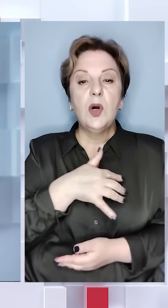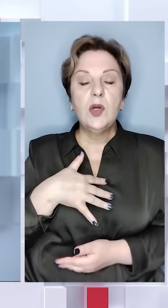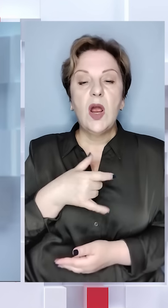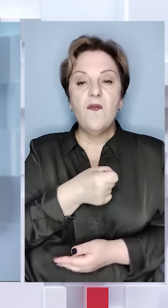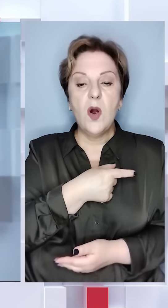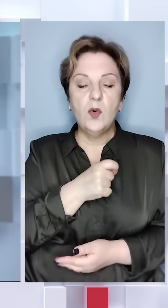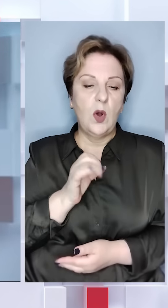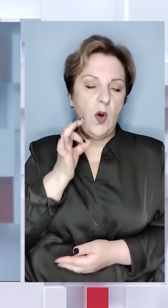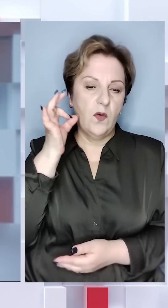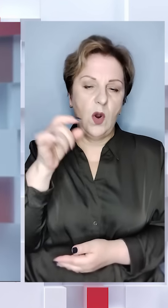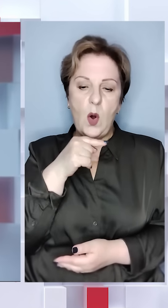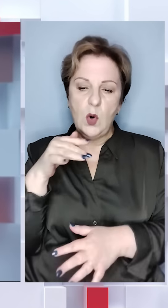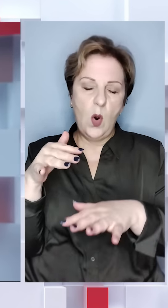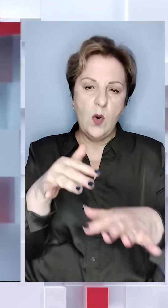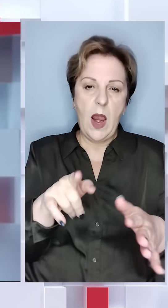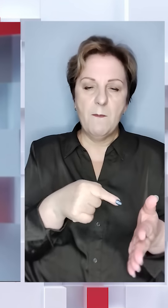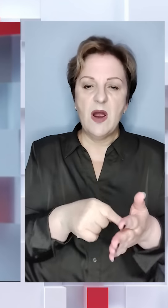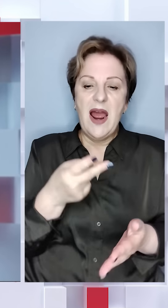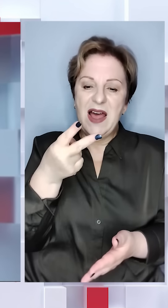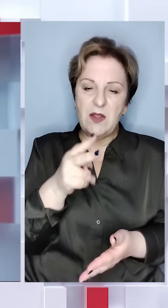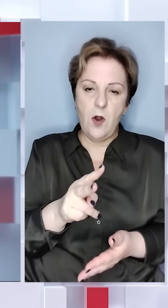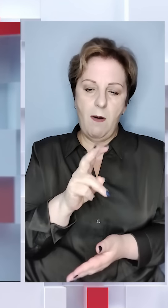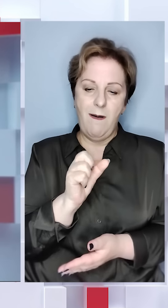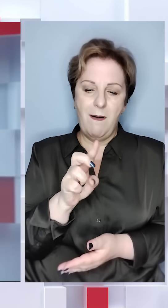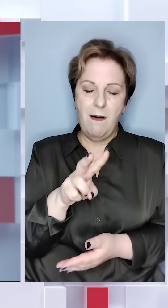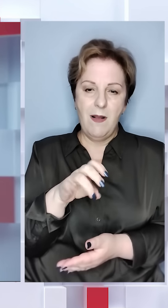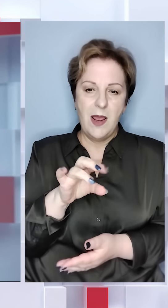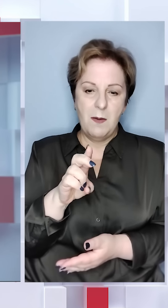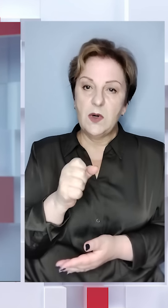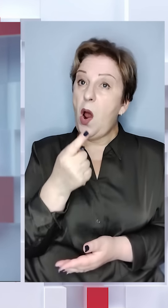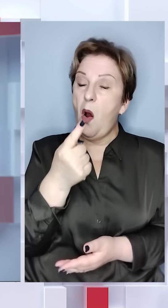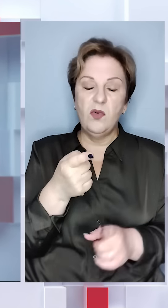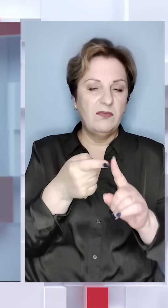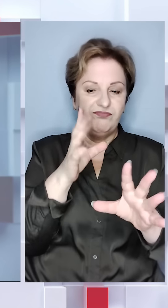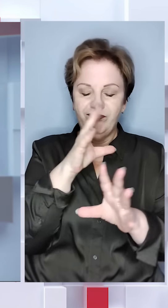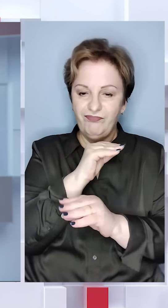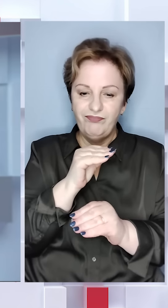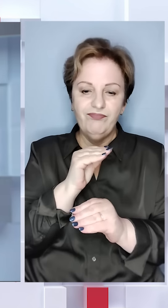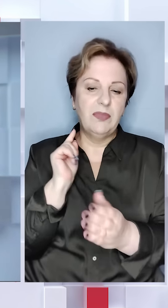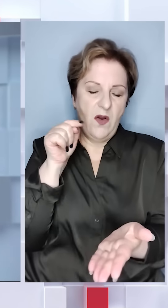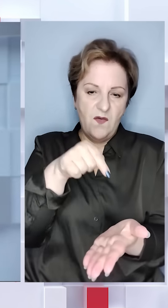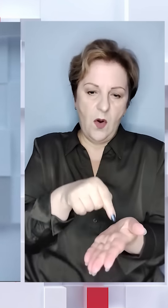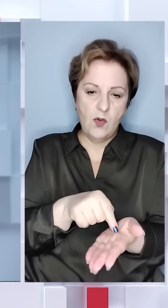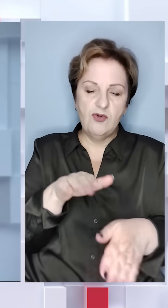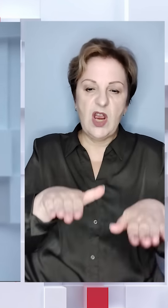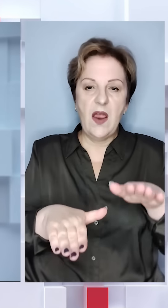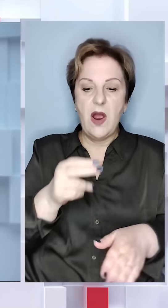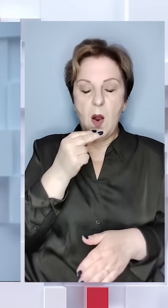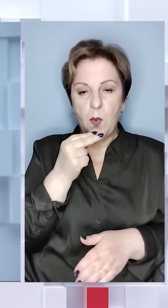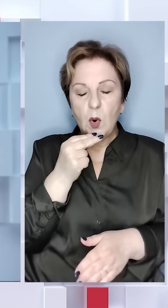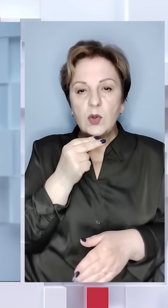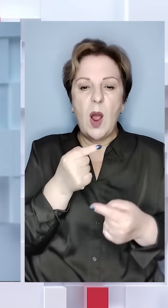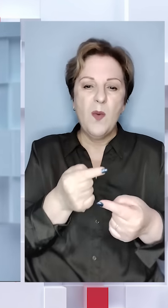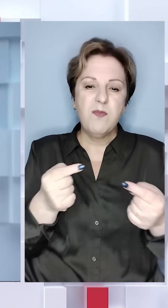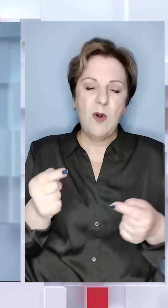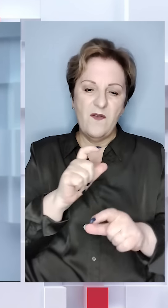поранених в Одесі. Вранці росіяни атакували місто двома калібрами. Один збити не вдалося. Влучання зафіксували у склади з продуктами